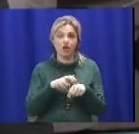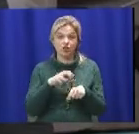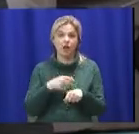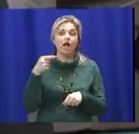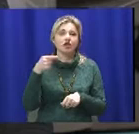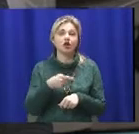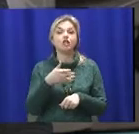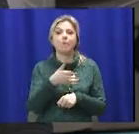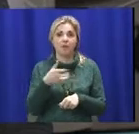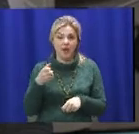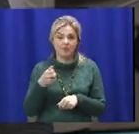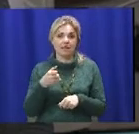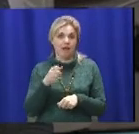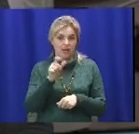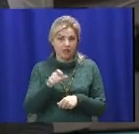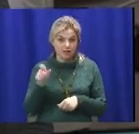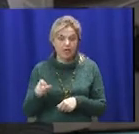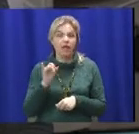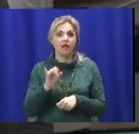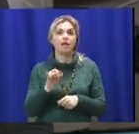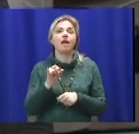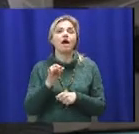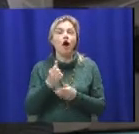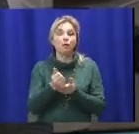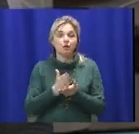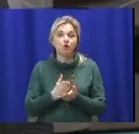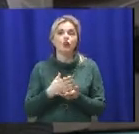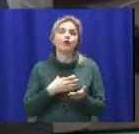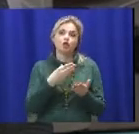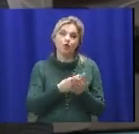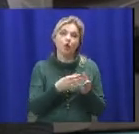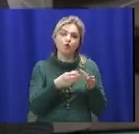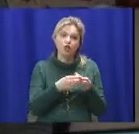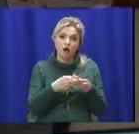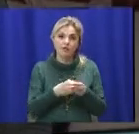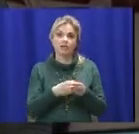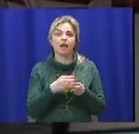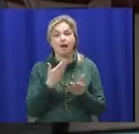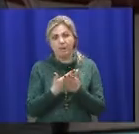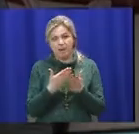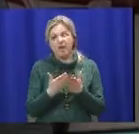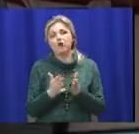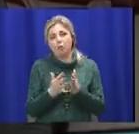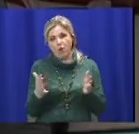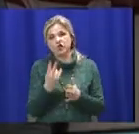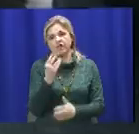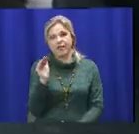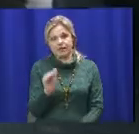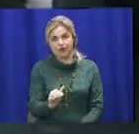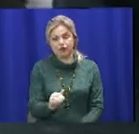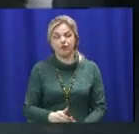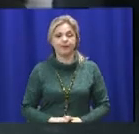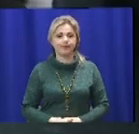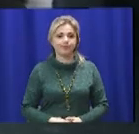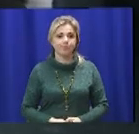семейні участки і врач обслуживає наряду со своїм участком ще совмістительні участки. дві тисячі виходить. Скільки